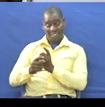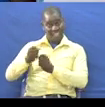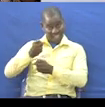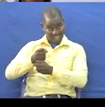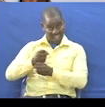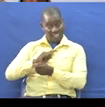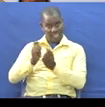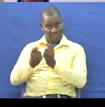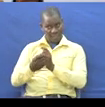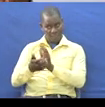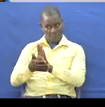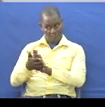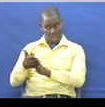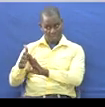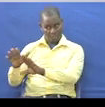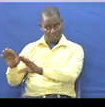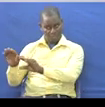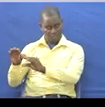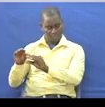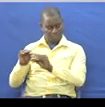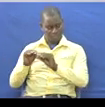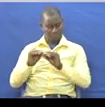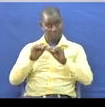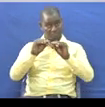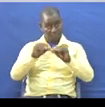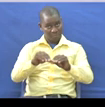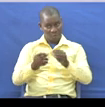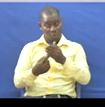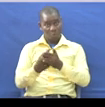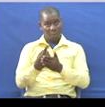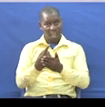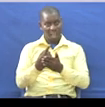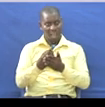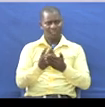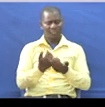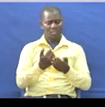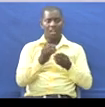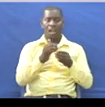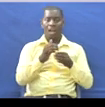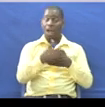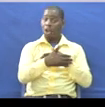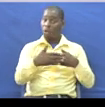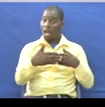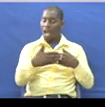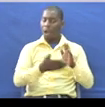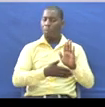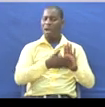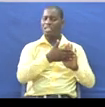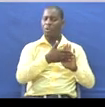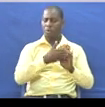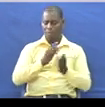Mbalimbali Uliyoko Kwenye Matini Chanzi Unapeleka Kwenye Matini Lengwa Unatafsili Kwa